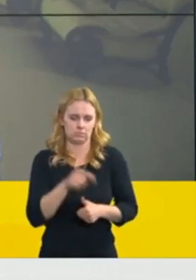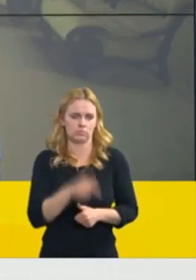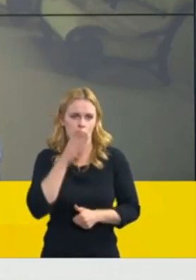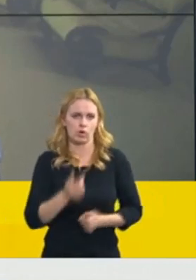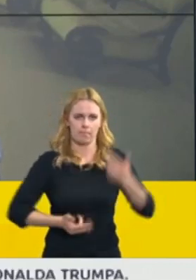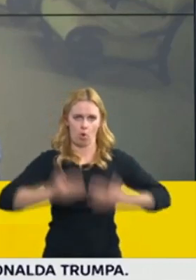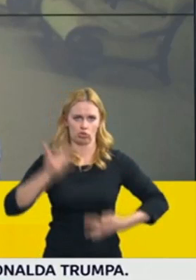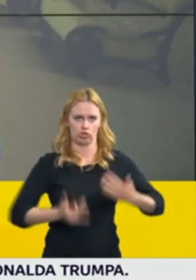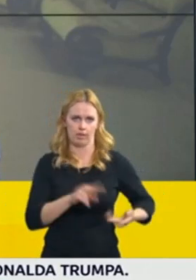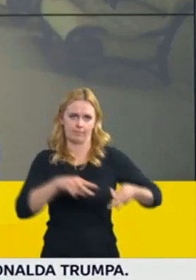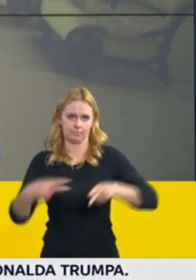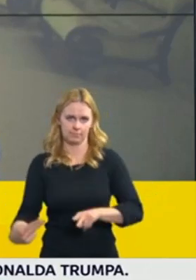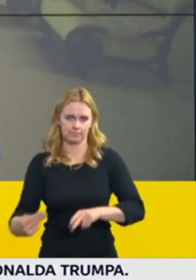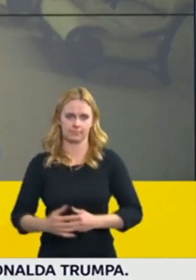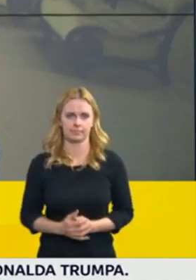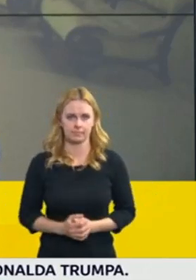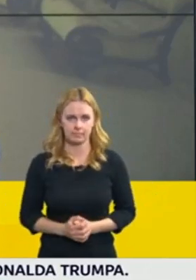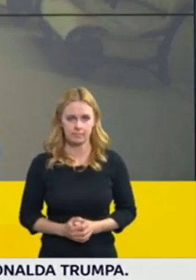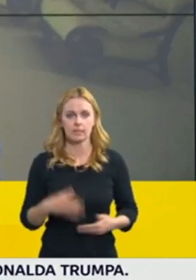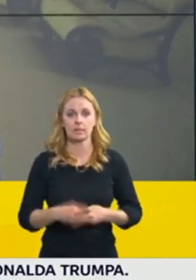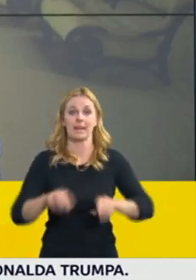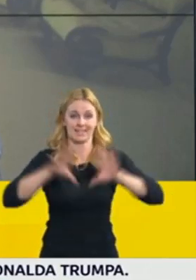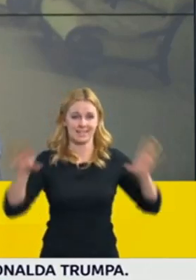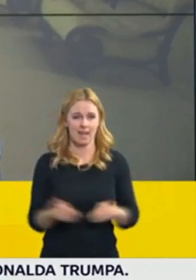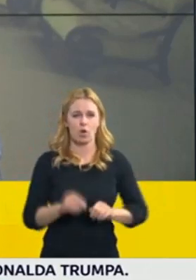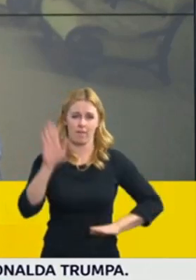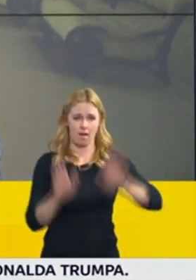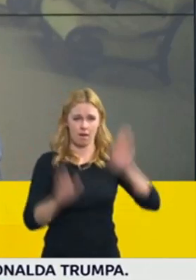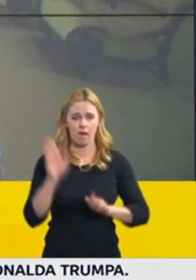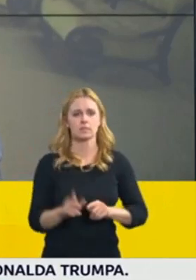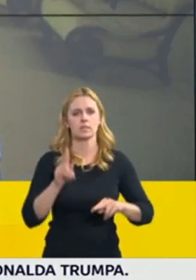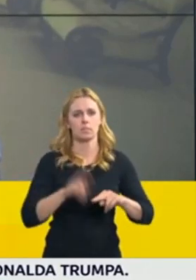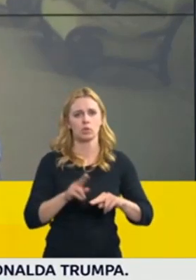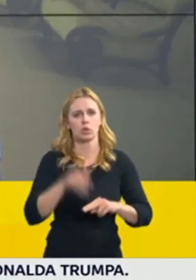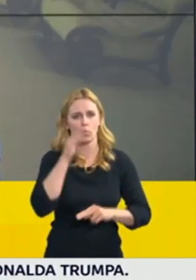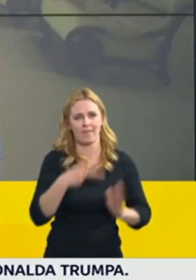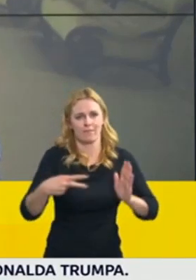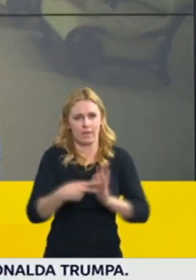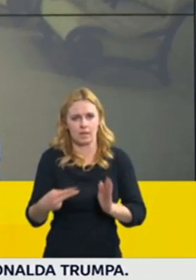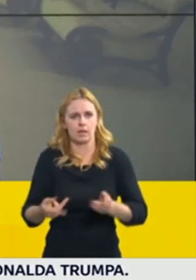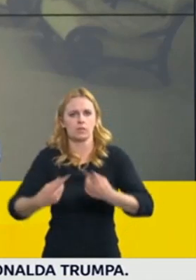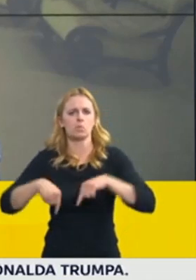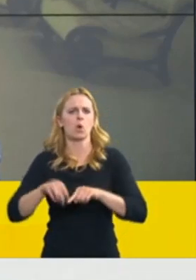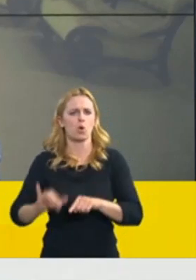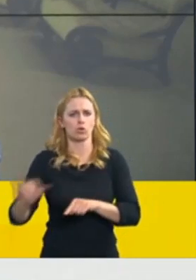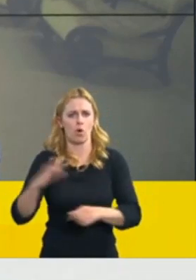která vlastně vydělením čitelkového počtu platných hlasů pro subjekty, které postupí do skrutiny nad číslem 200